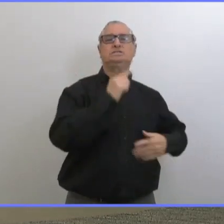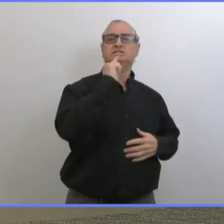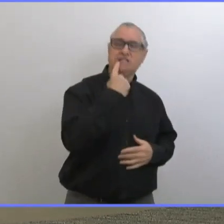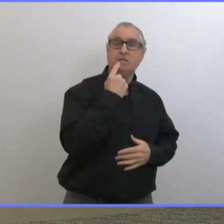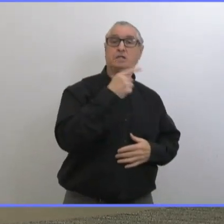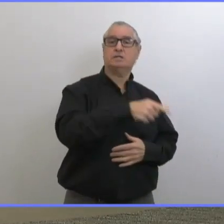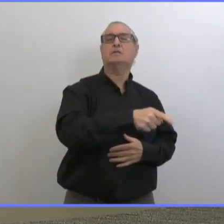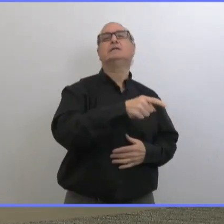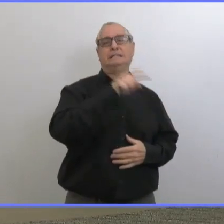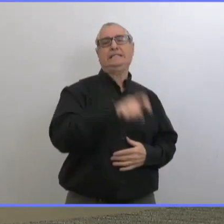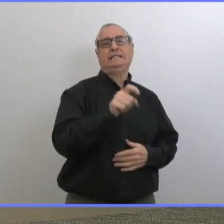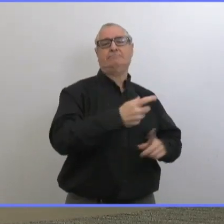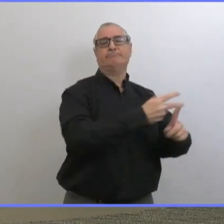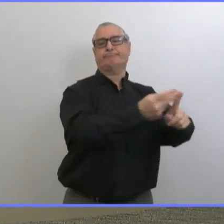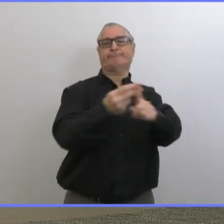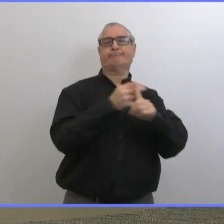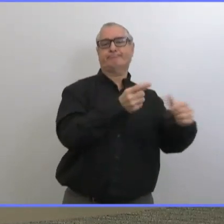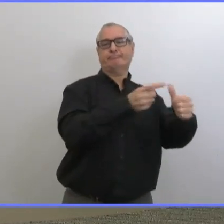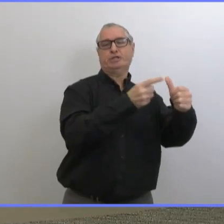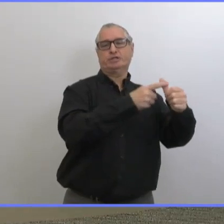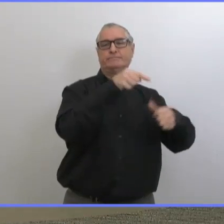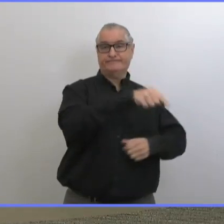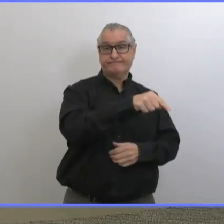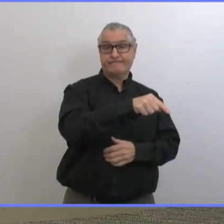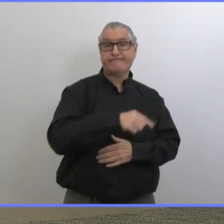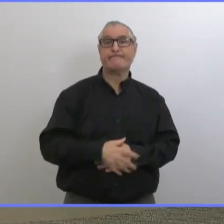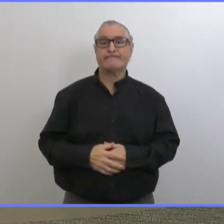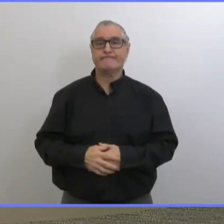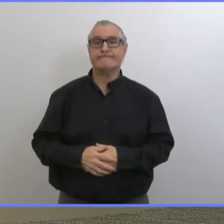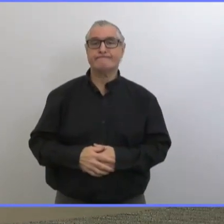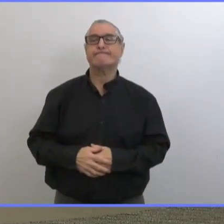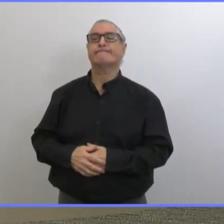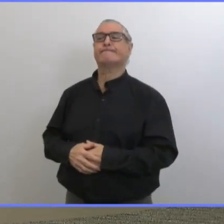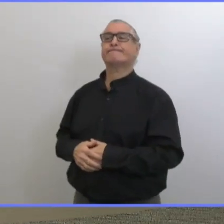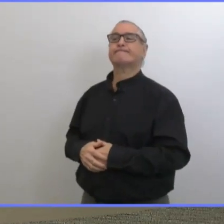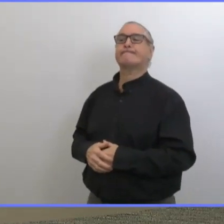et on a vu des gens gagner la loterie du vaccin en restant près de site